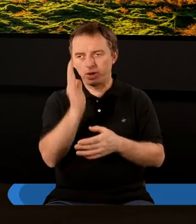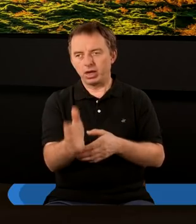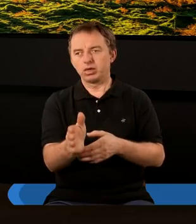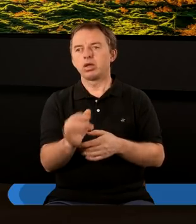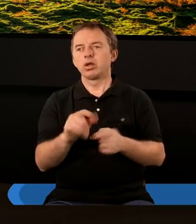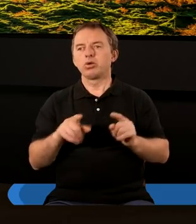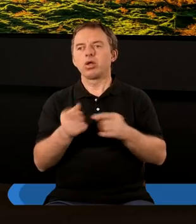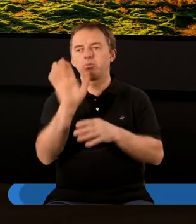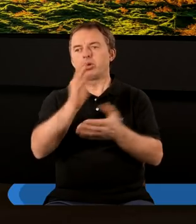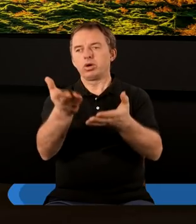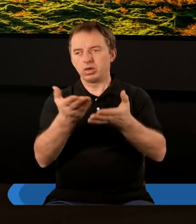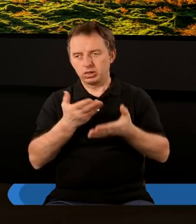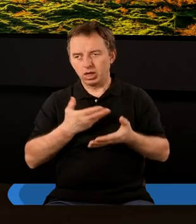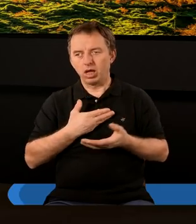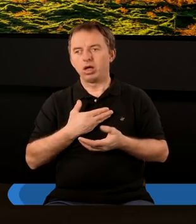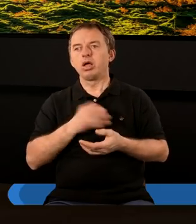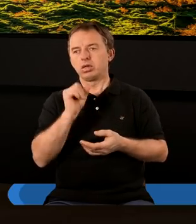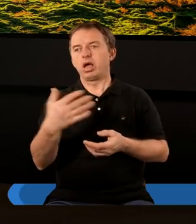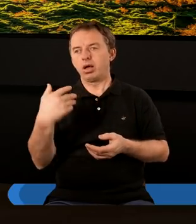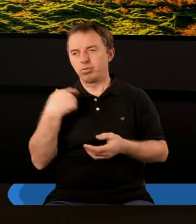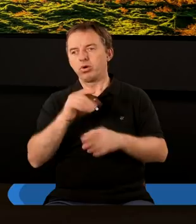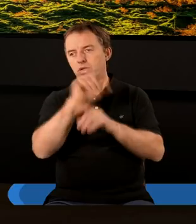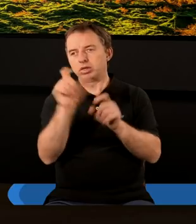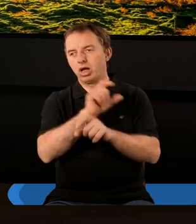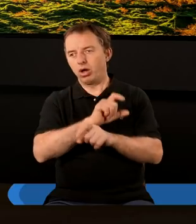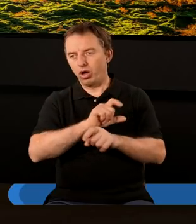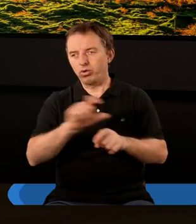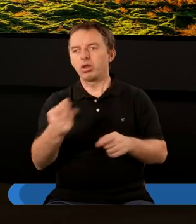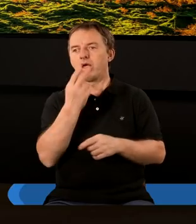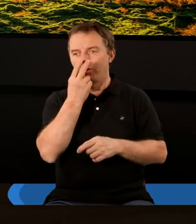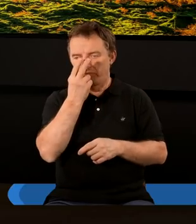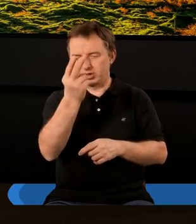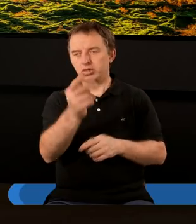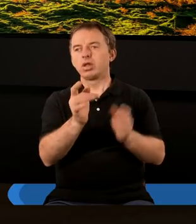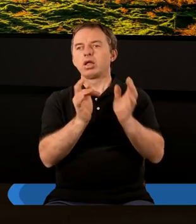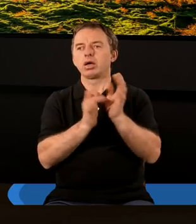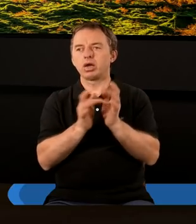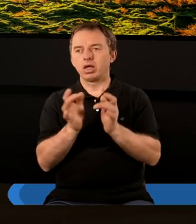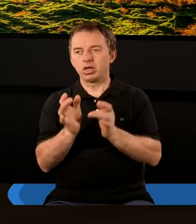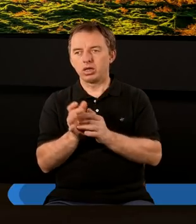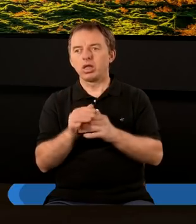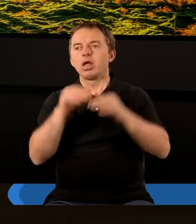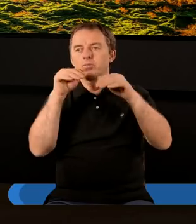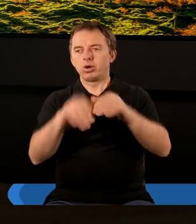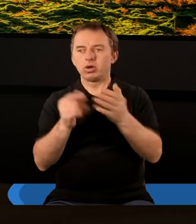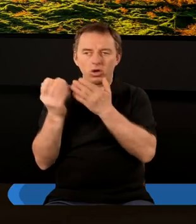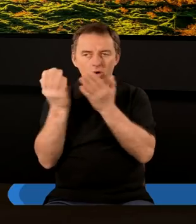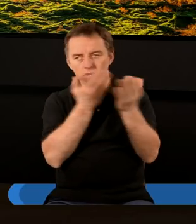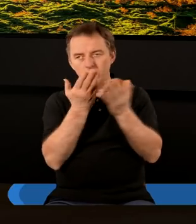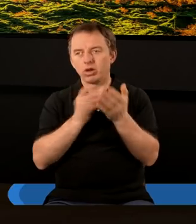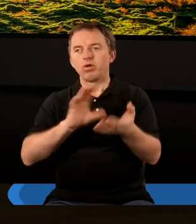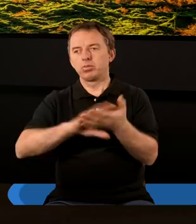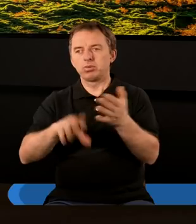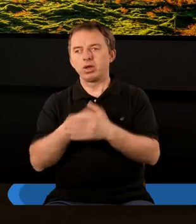w niebie. Żeby Pan Bóg dał, żeby właśnie tak było. Żebyśmy cały czas widzieli tego Chrystusa i mogli odczytać Go